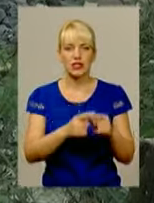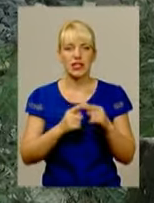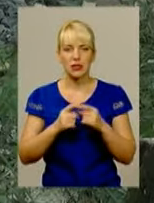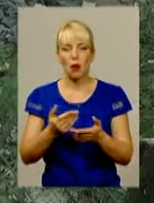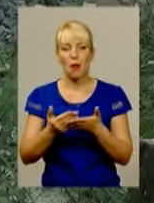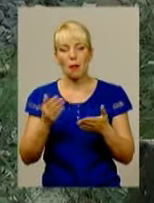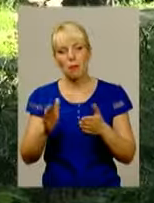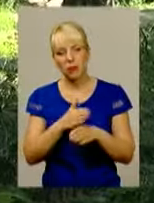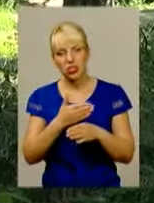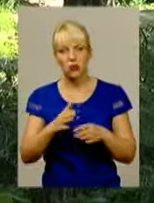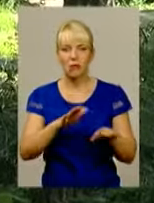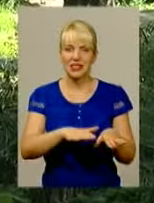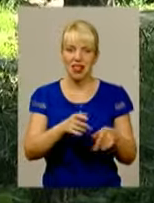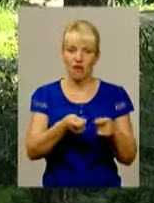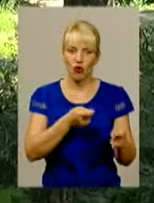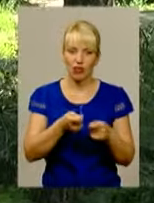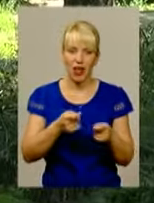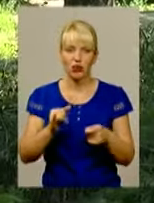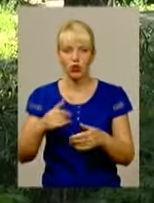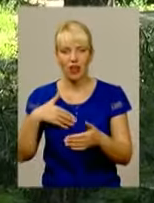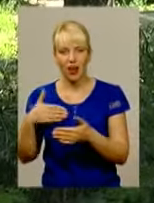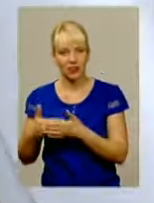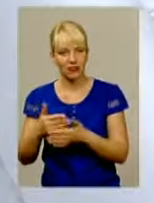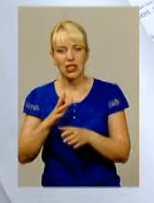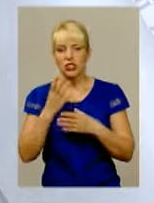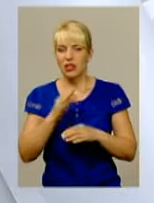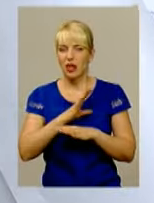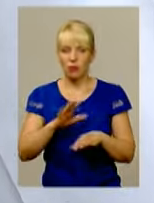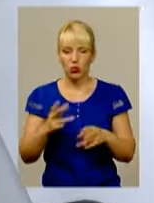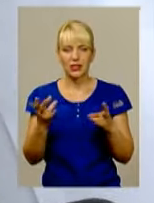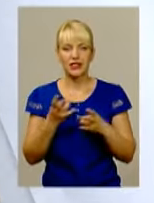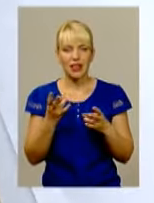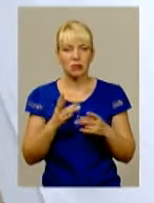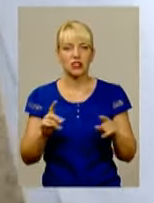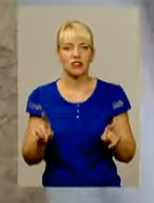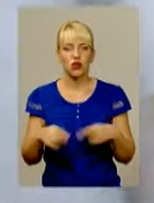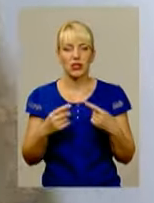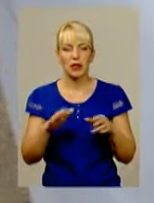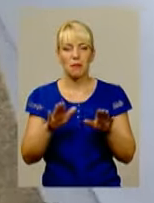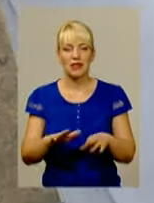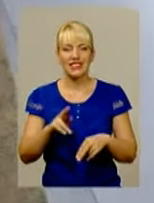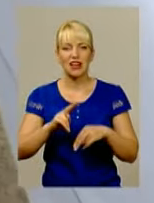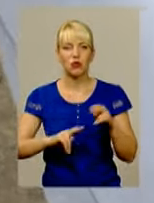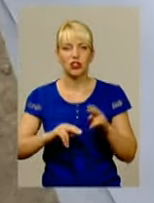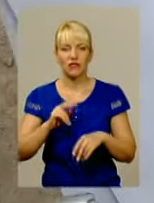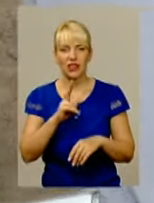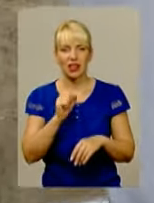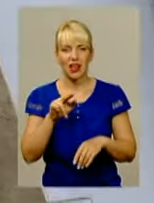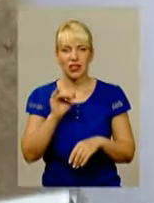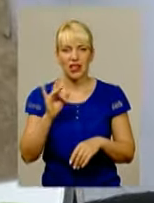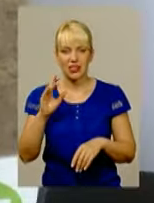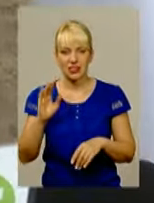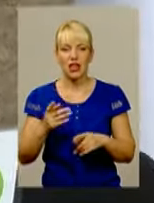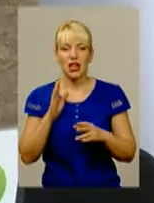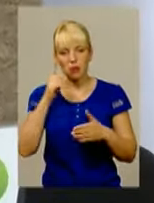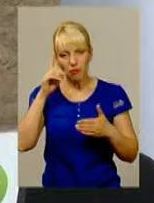досягнуто не було. Наразі останні пропонують створити міжтобудівний кадастр. Адже переконані, що тоді контроль за виділенням землі та